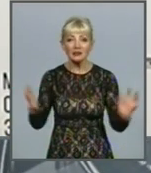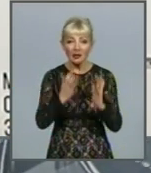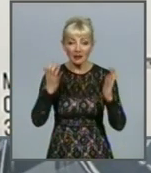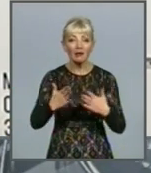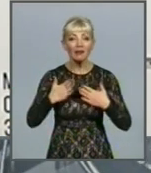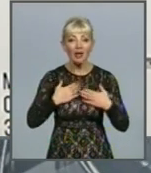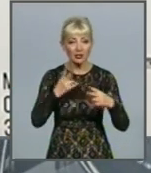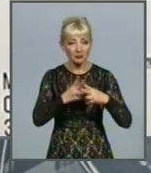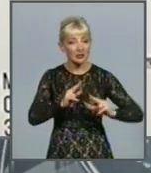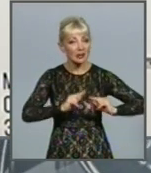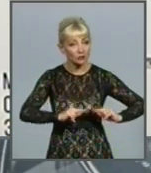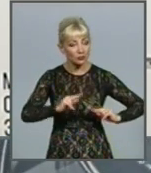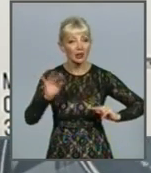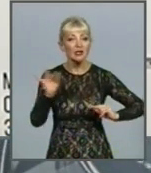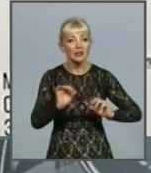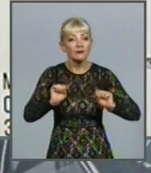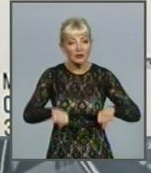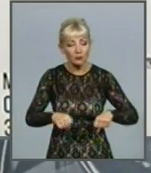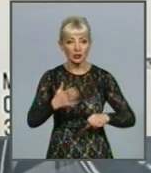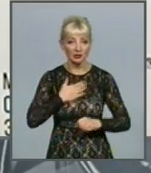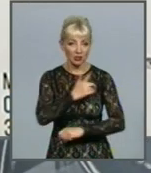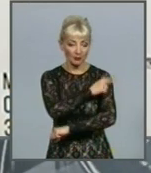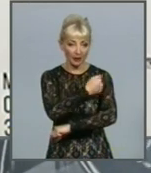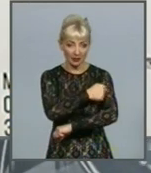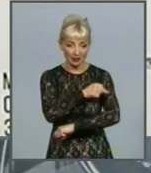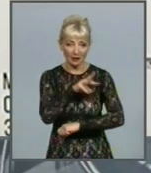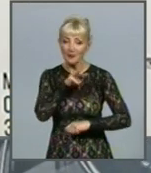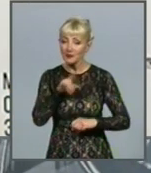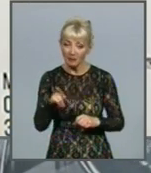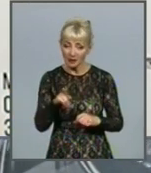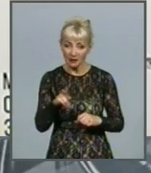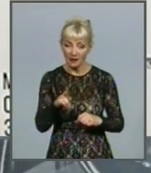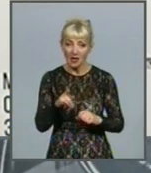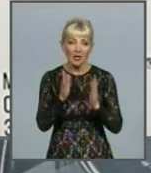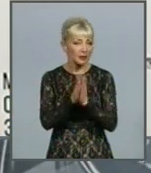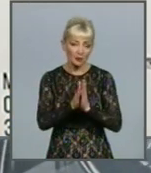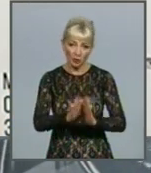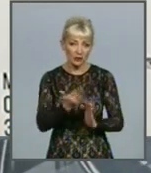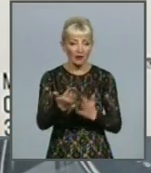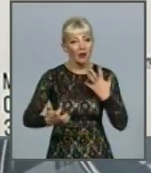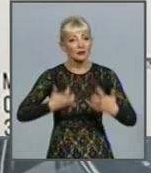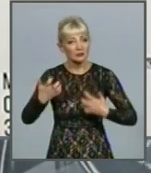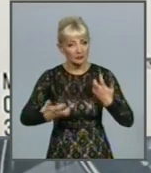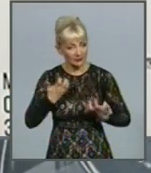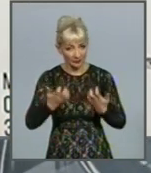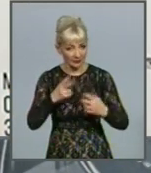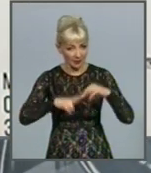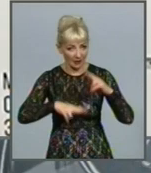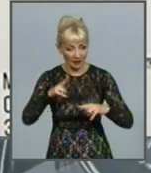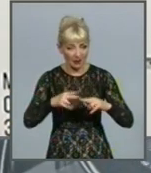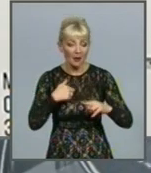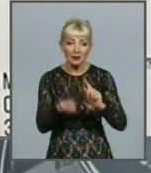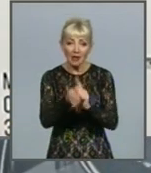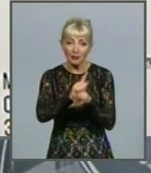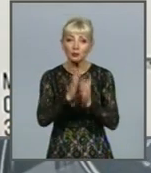наших медичних працівників і ресурси наших лікарень. Ми не налиштовуємо вас на панічні і трагічні настрої. Навпаки, ми